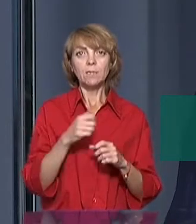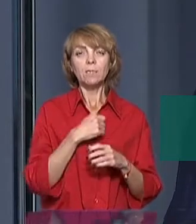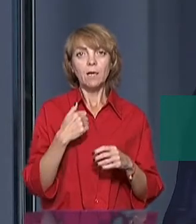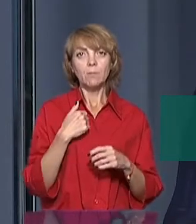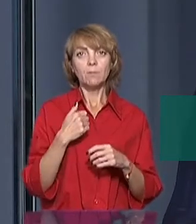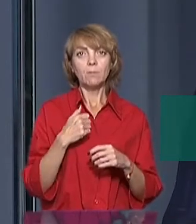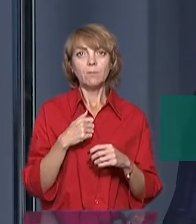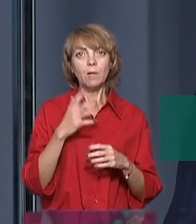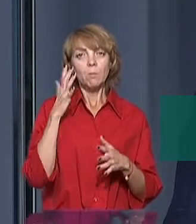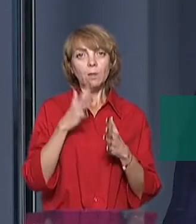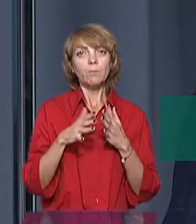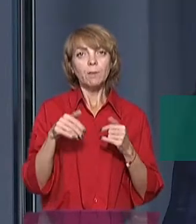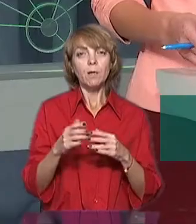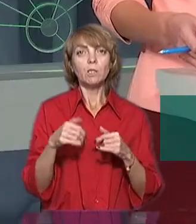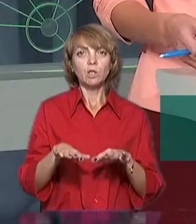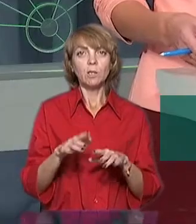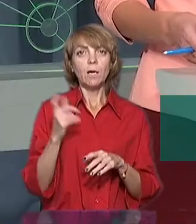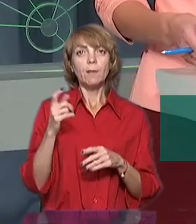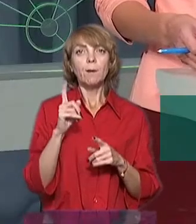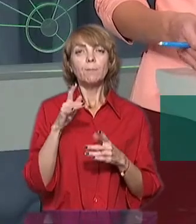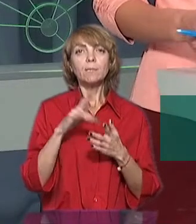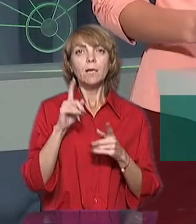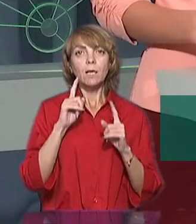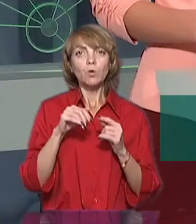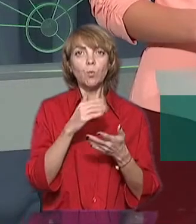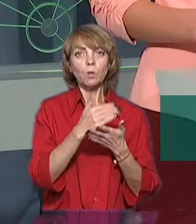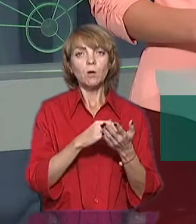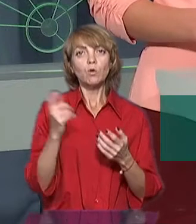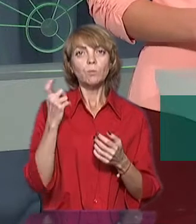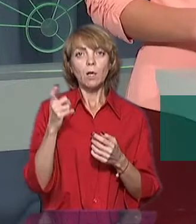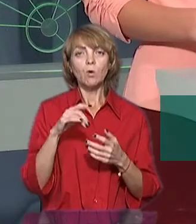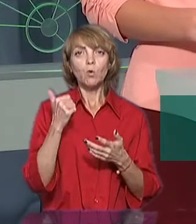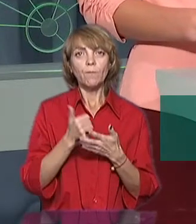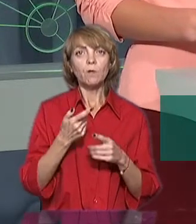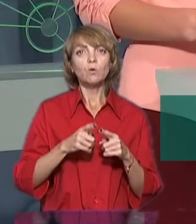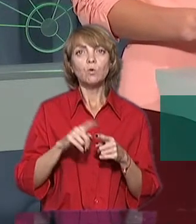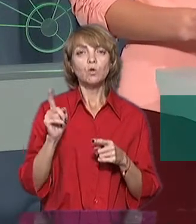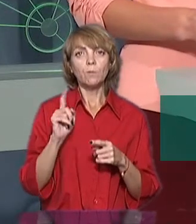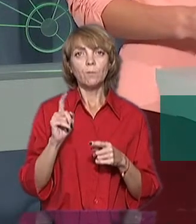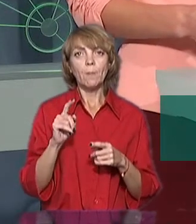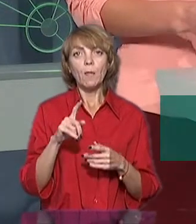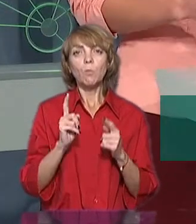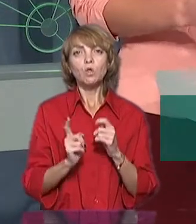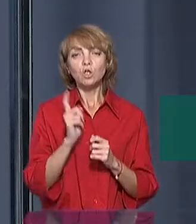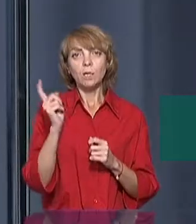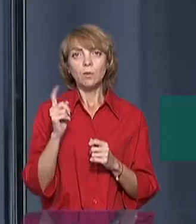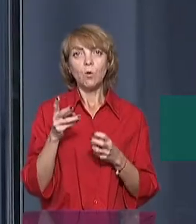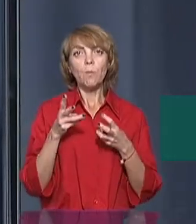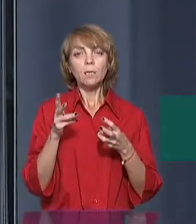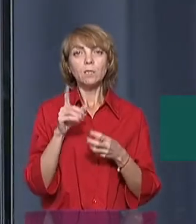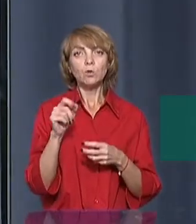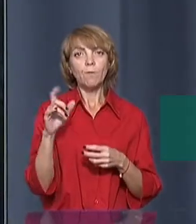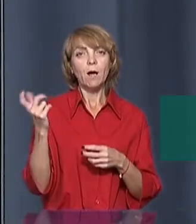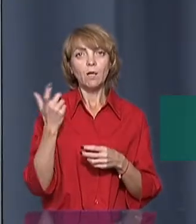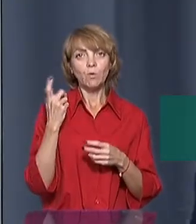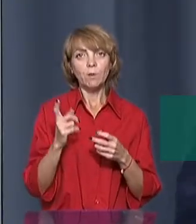приймає рішення. Харківська міська рада опублікувала вже розпорядження голови про те, що початок опалювального сезону